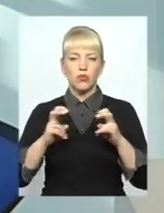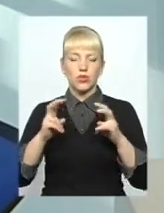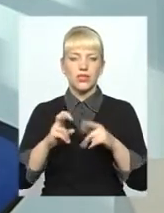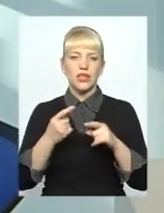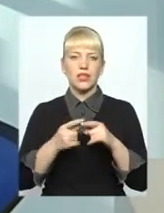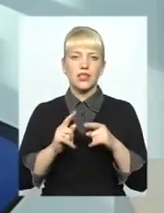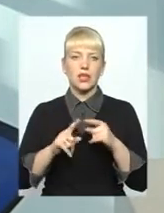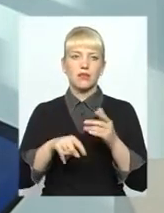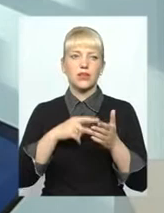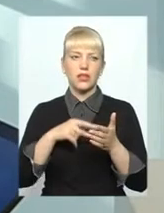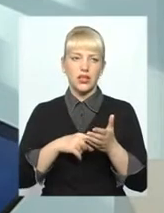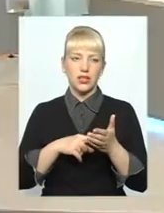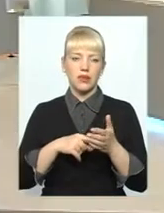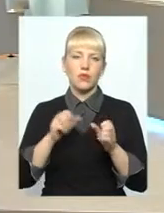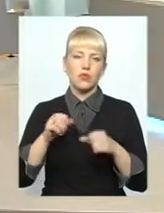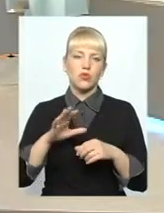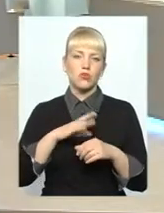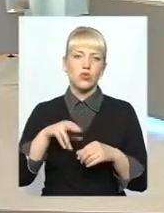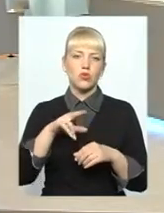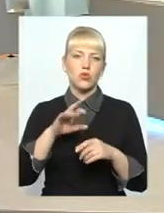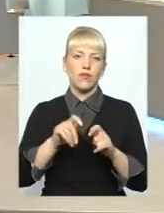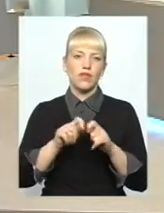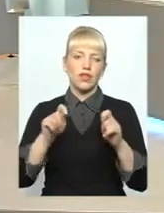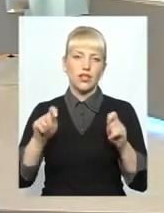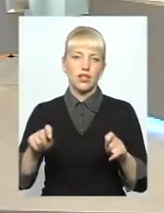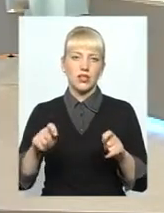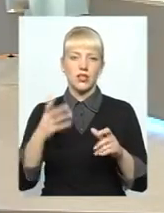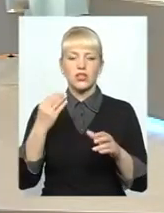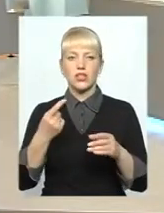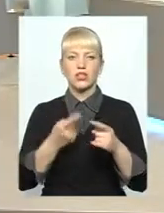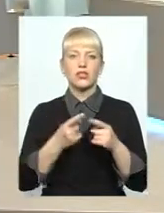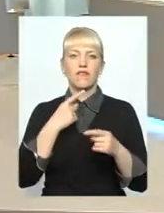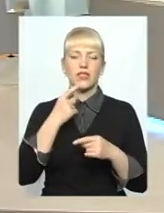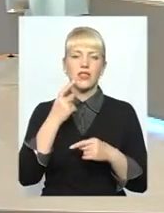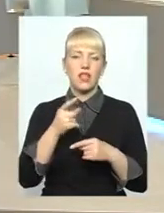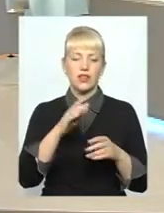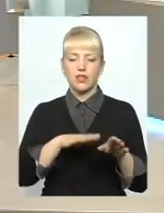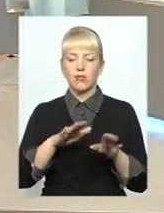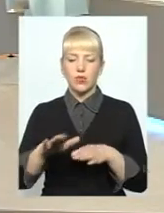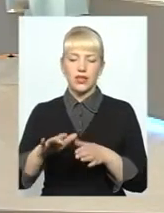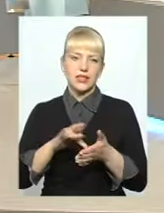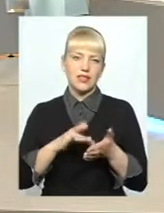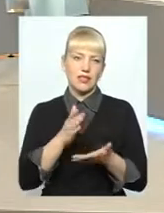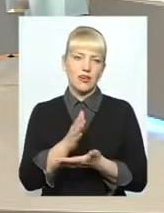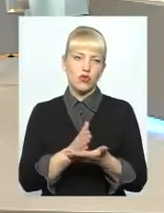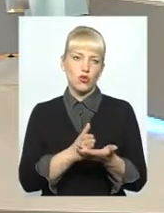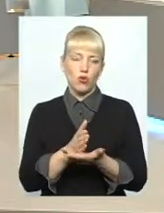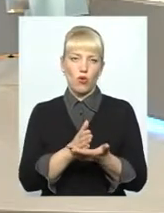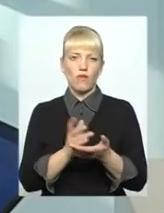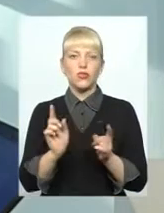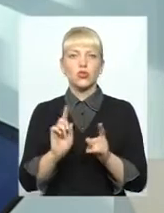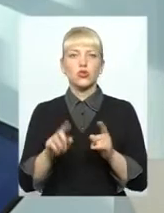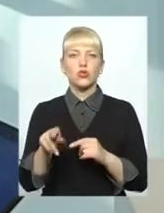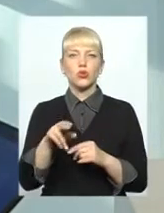питання, можливо, щодо відкриття ще в яких віддалених пунктах нашого центру обслуговування. Щодо